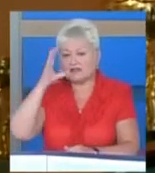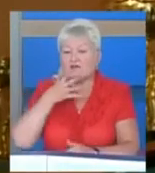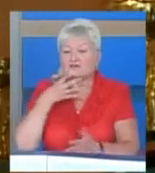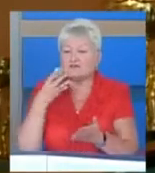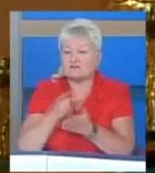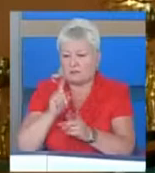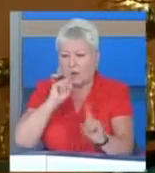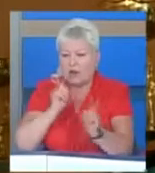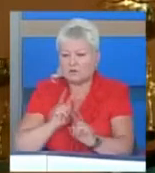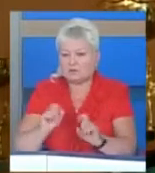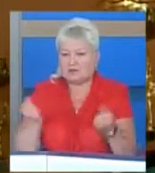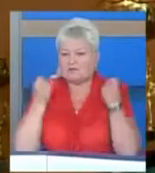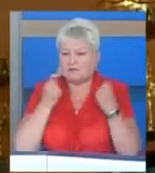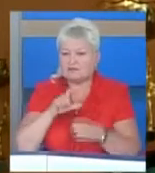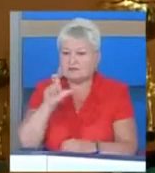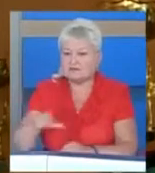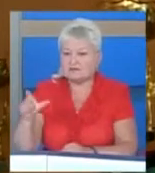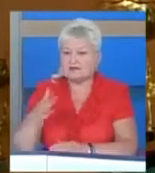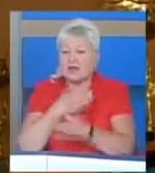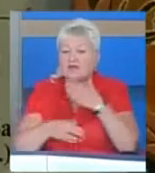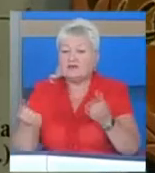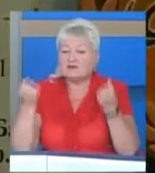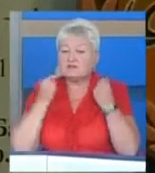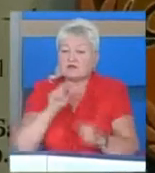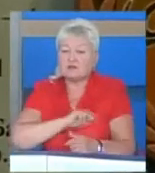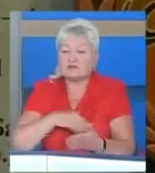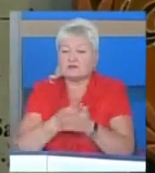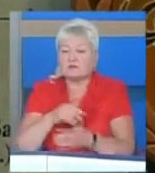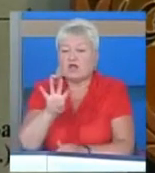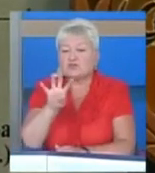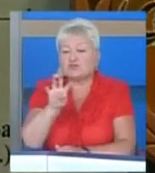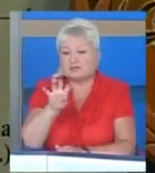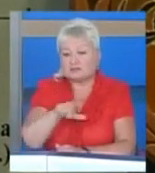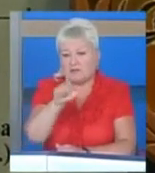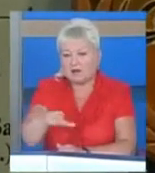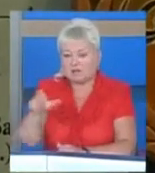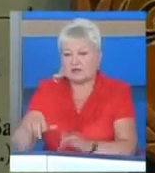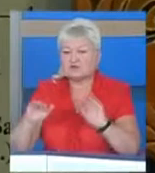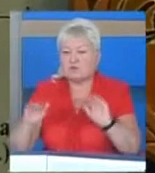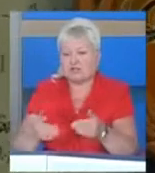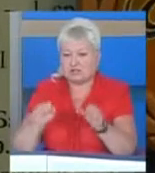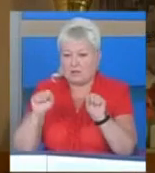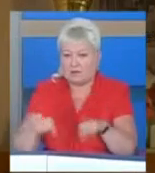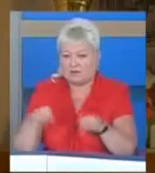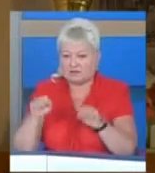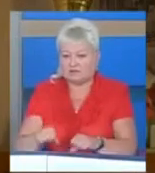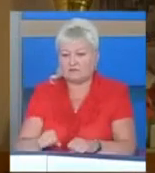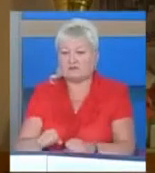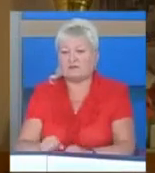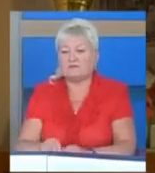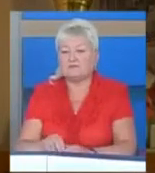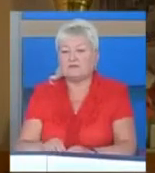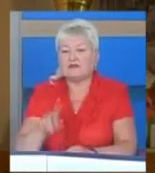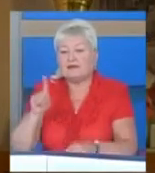особливими спортсменами. Інваспорт працює з близько чотирма сотнями людей з обмеженими можливостями. І дехто